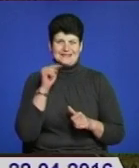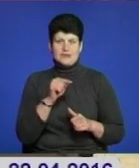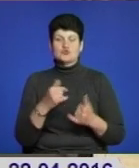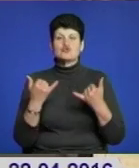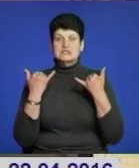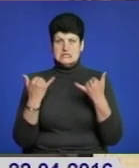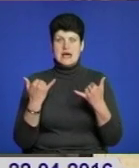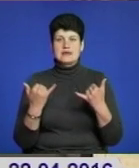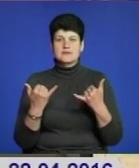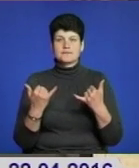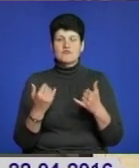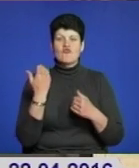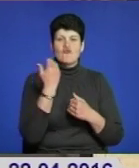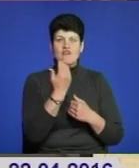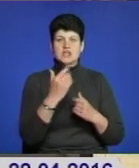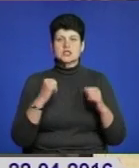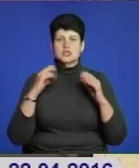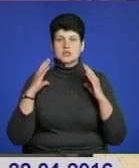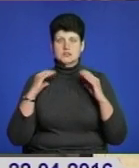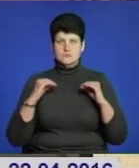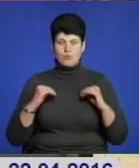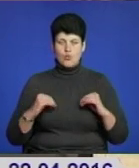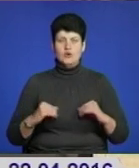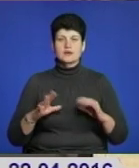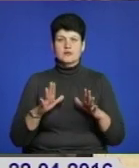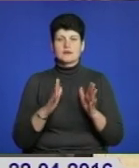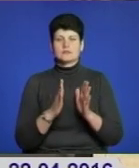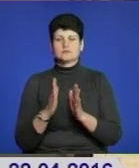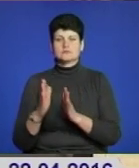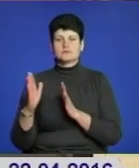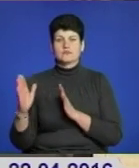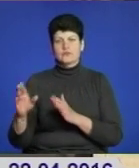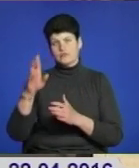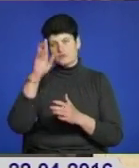зараз ваш спокій є запорукою ритмічної роботи в бюджетної сфери.